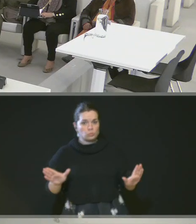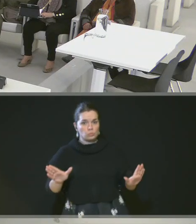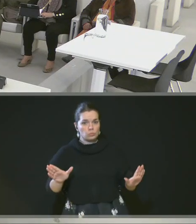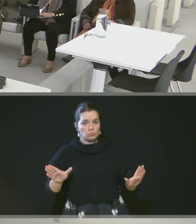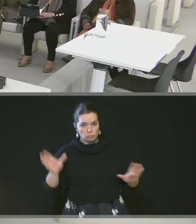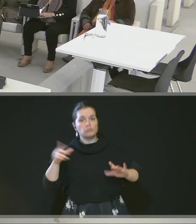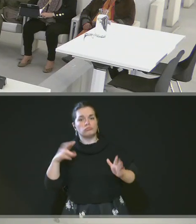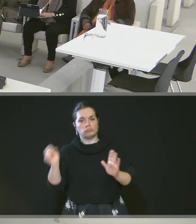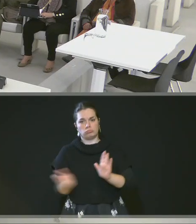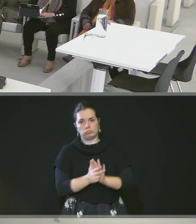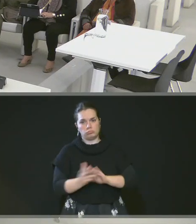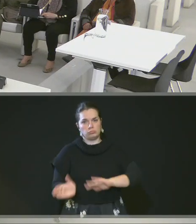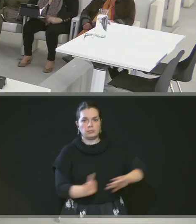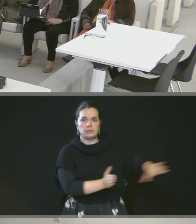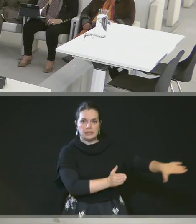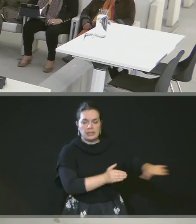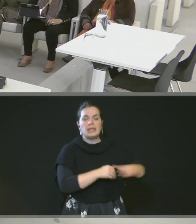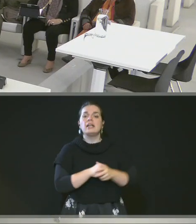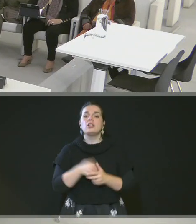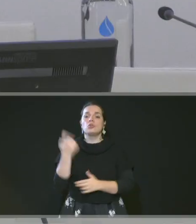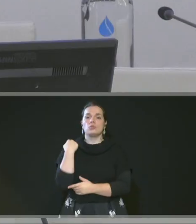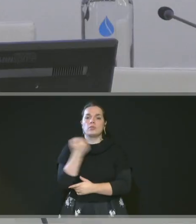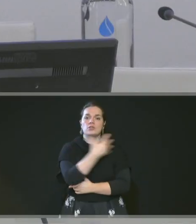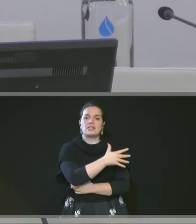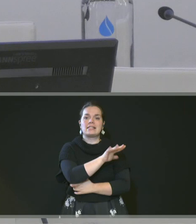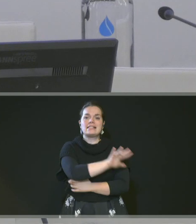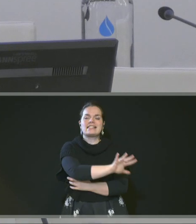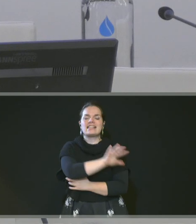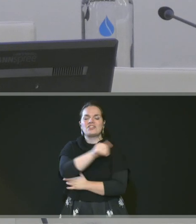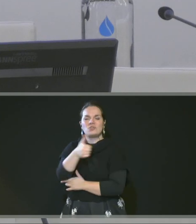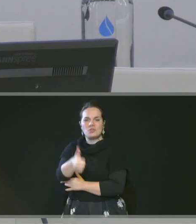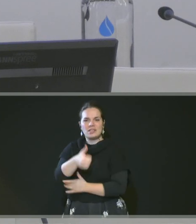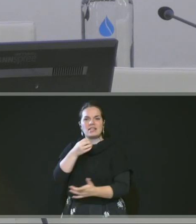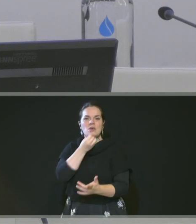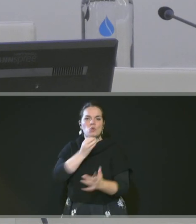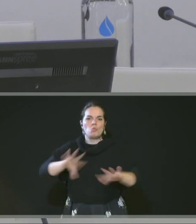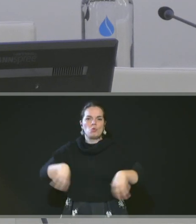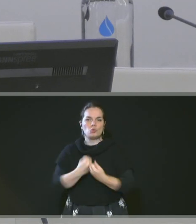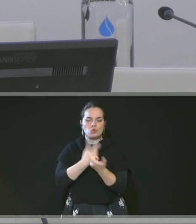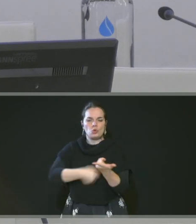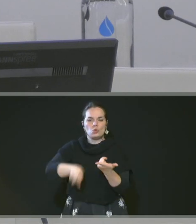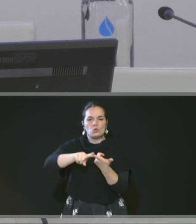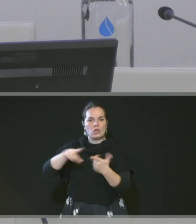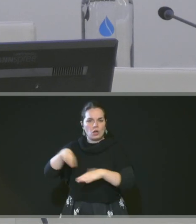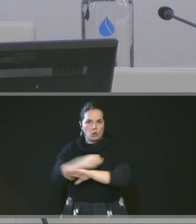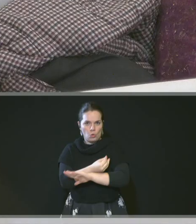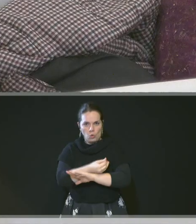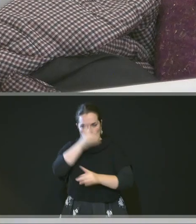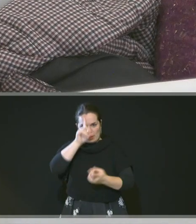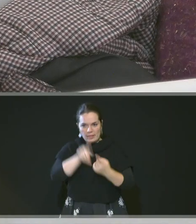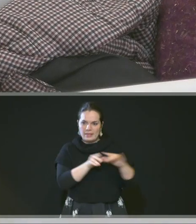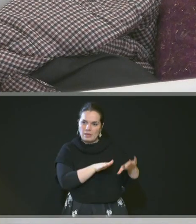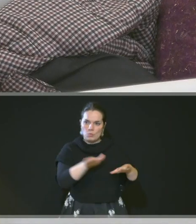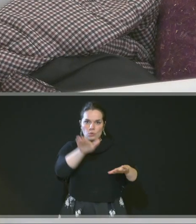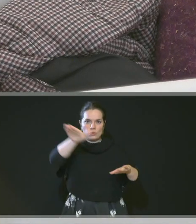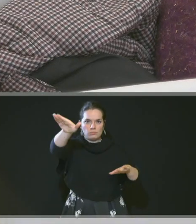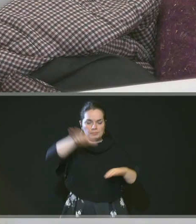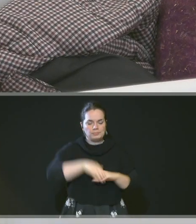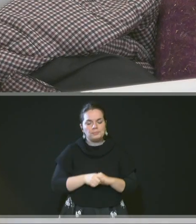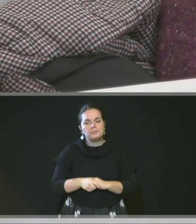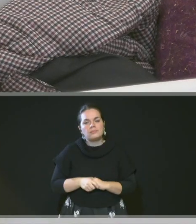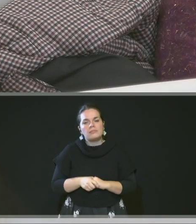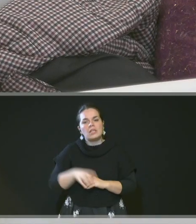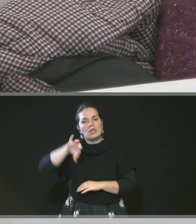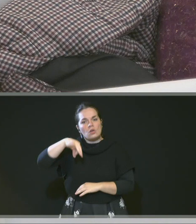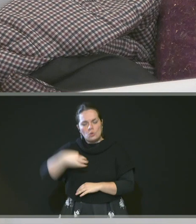Non, une à limité. La numéro 51 pour Bon Secours et Rouen sur la côte Sainte-Catherine. Oui, là, c'est l'achat des terrains par la